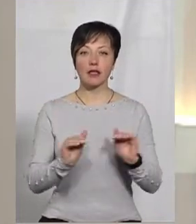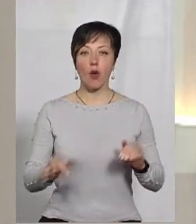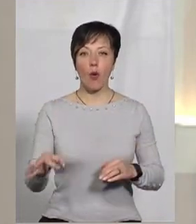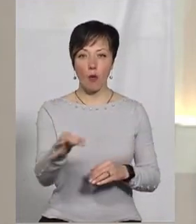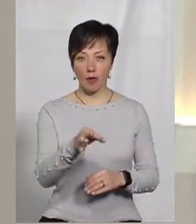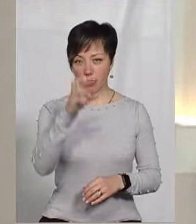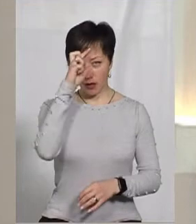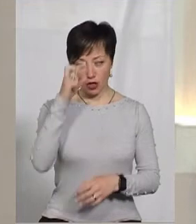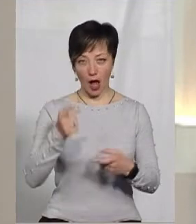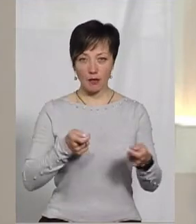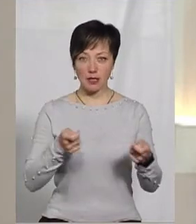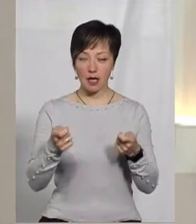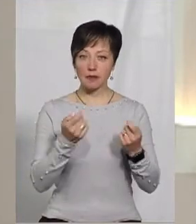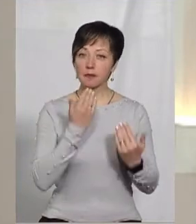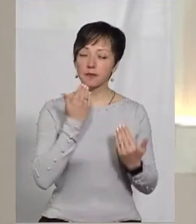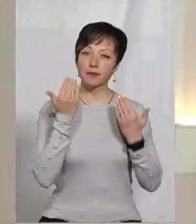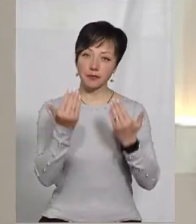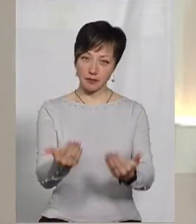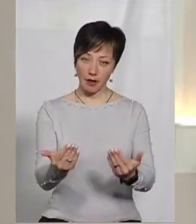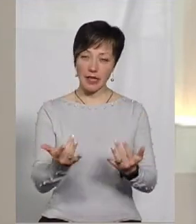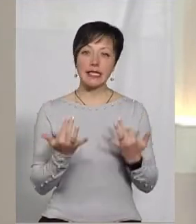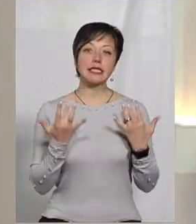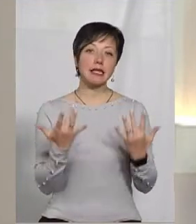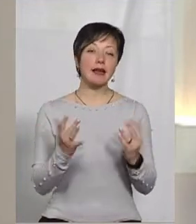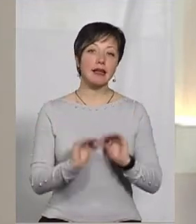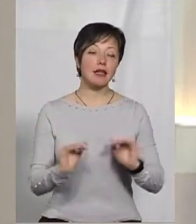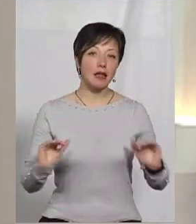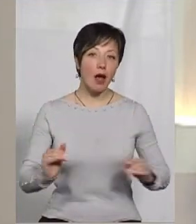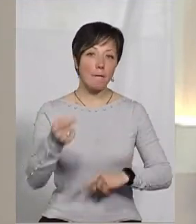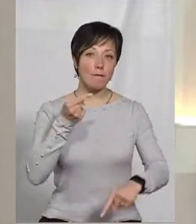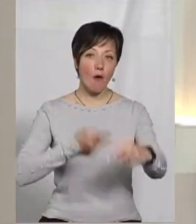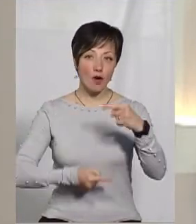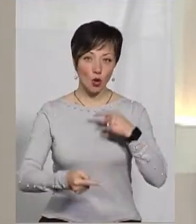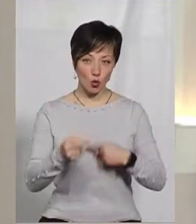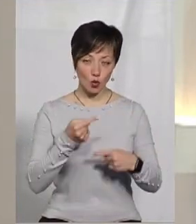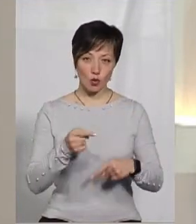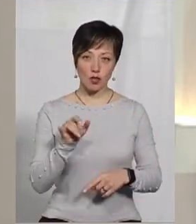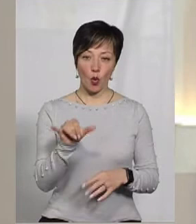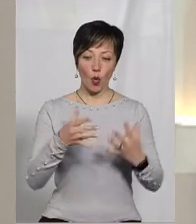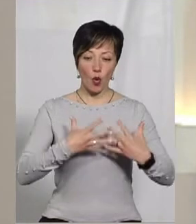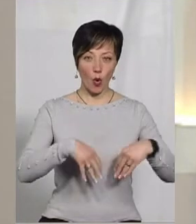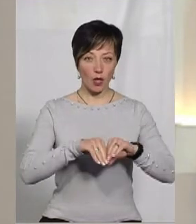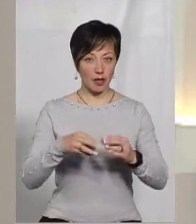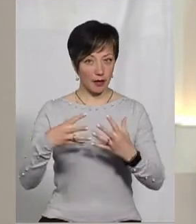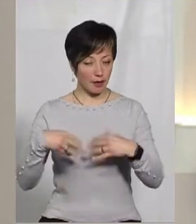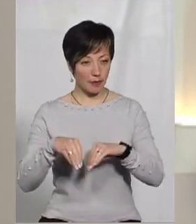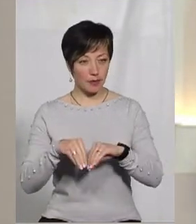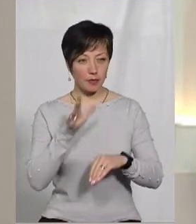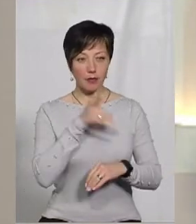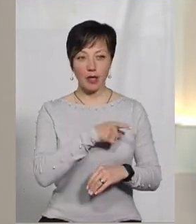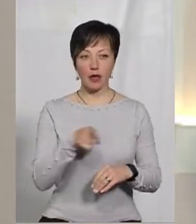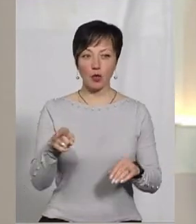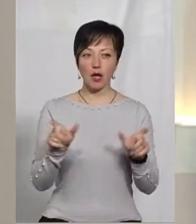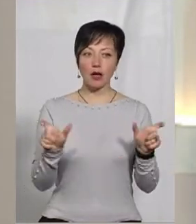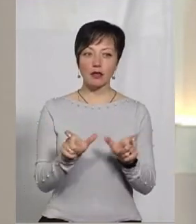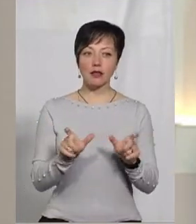обласної державної адміністрації, і ми поцікавилися, скільки дітей повернулося у родини у період